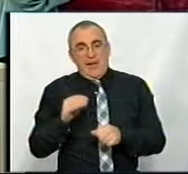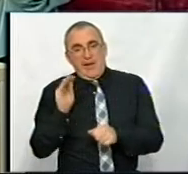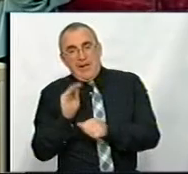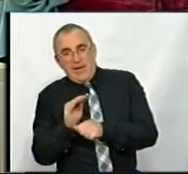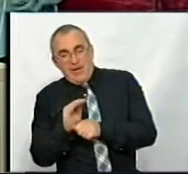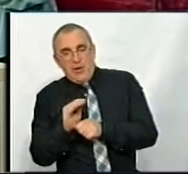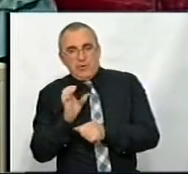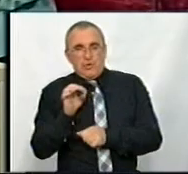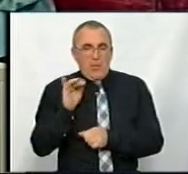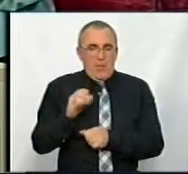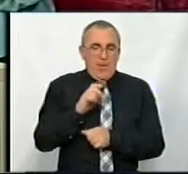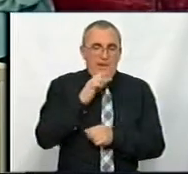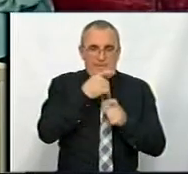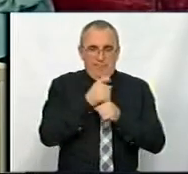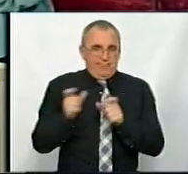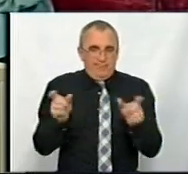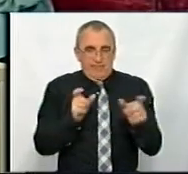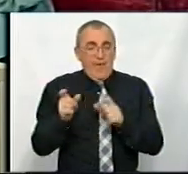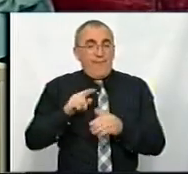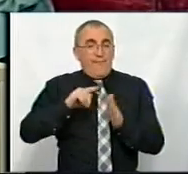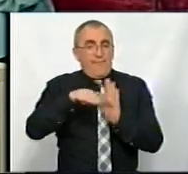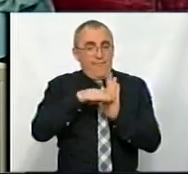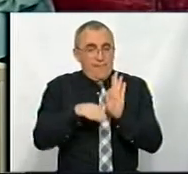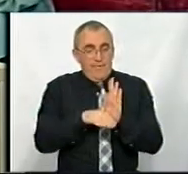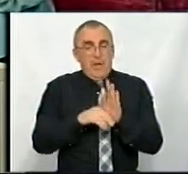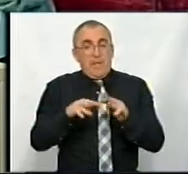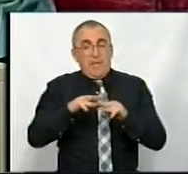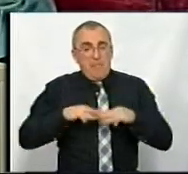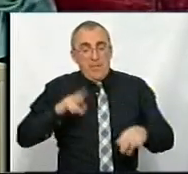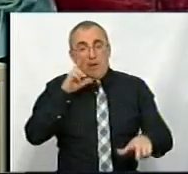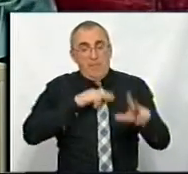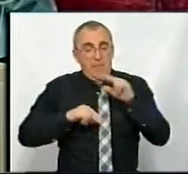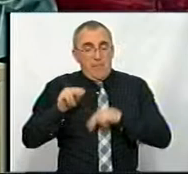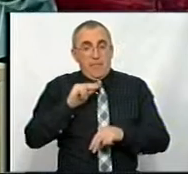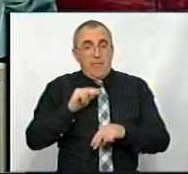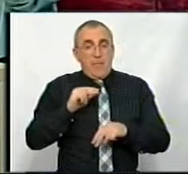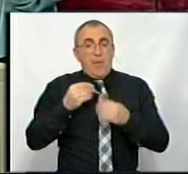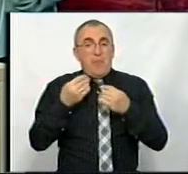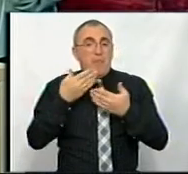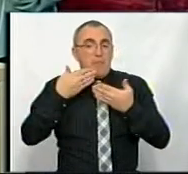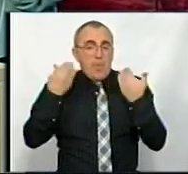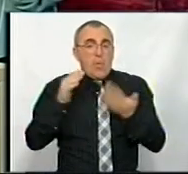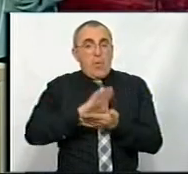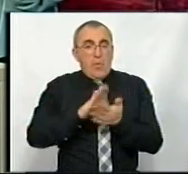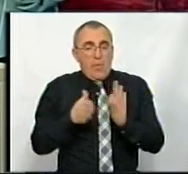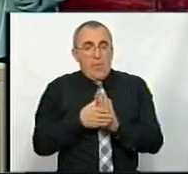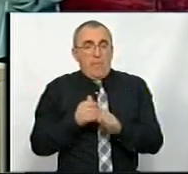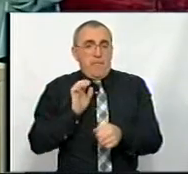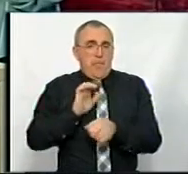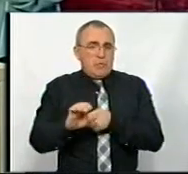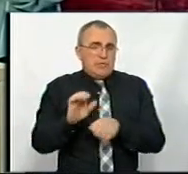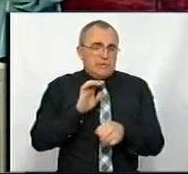Скопусовського і Web of Science вимог, і міністерство намагається зараз зрозуміти і послабити вимоги, наприклад, в аспекті там